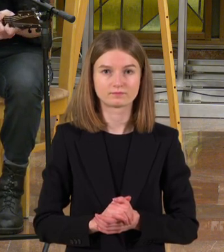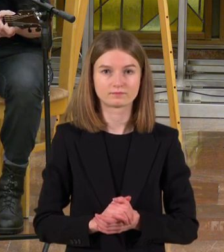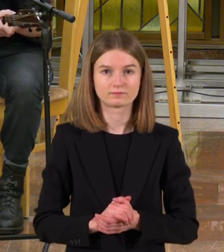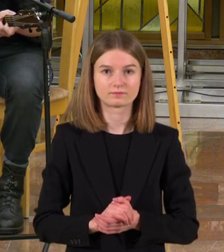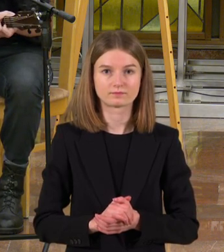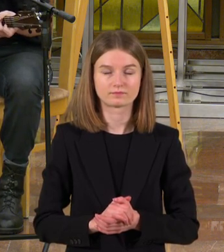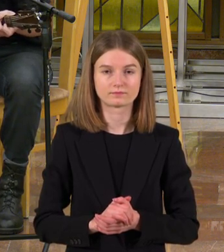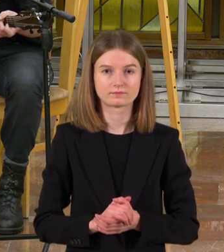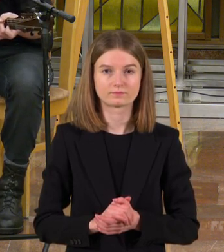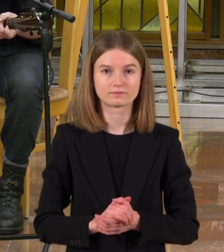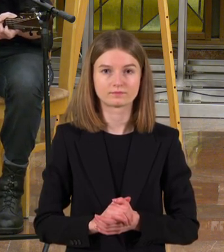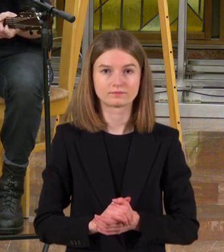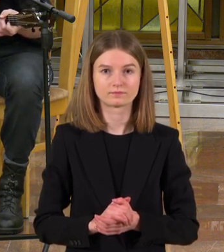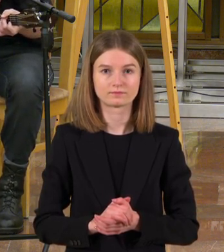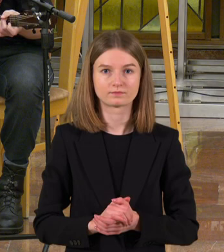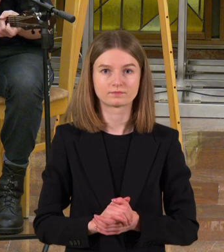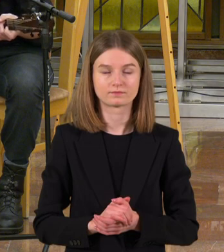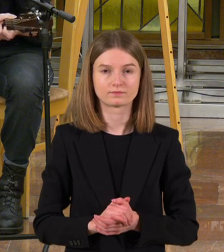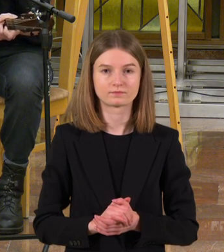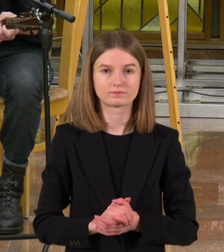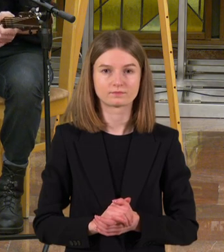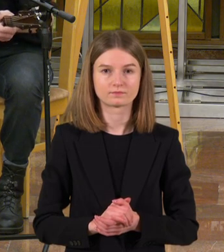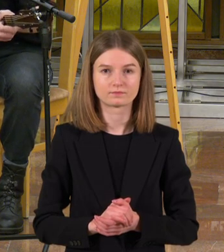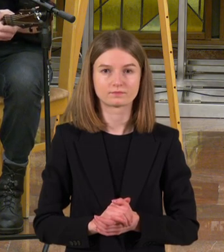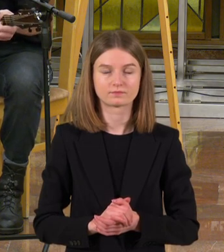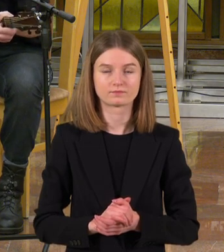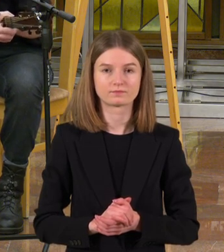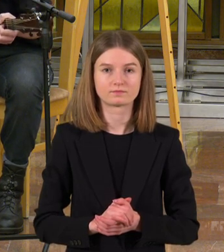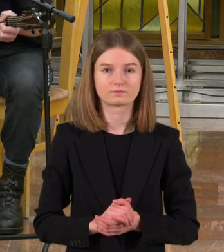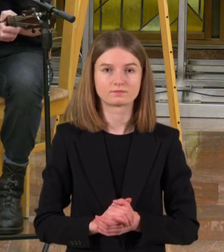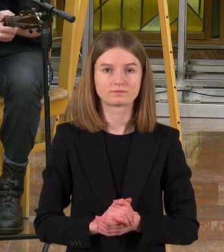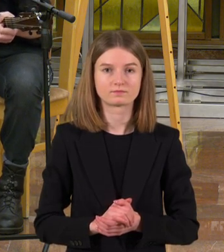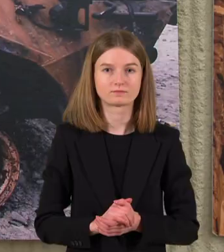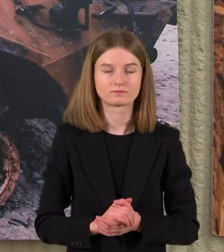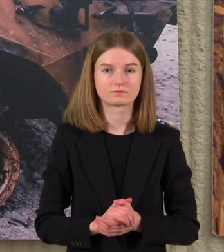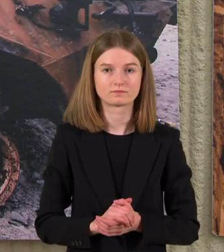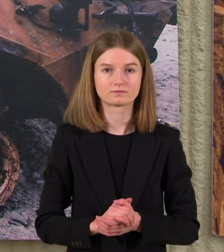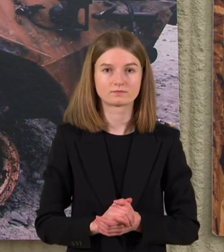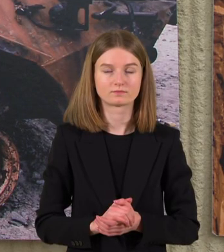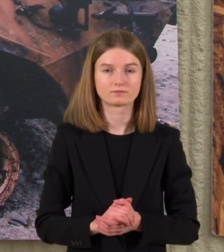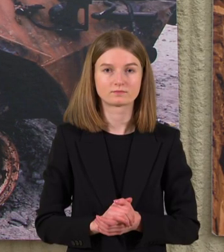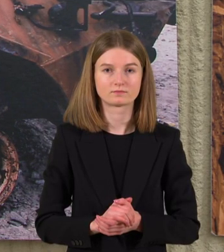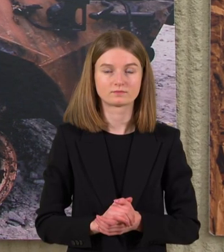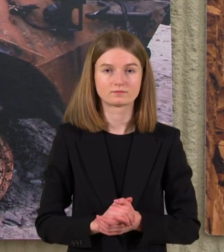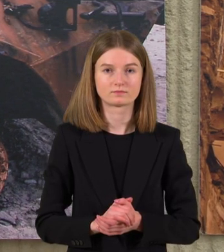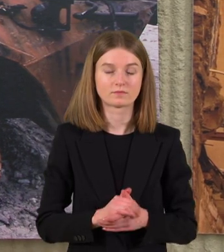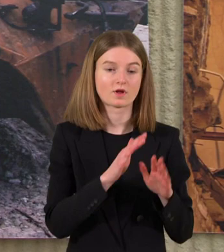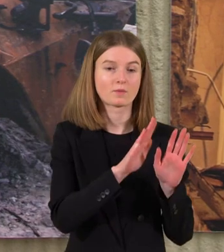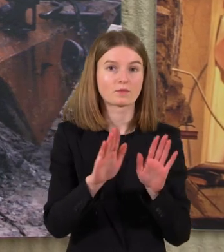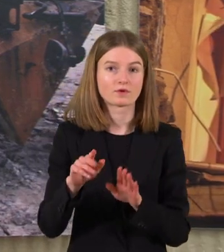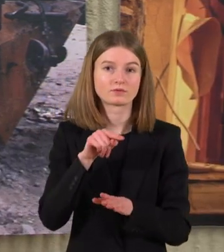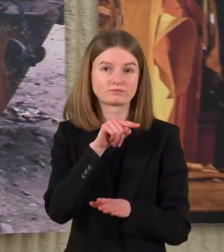kol jos osparnai ir padangės aptemę. Parodoje